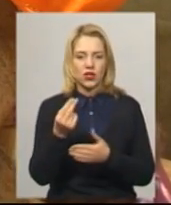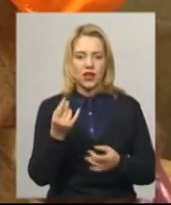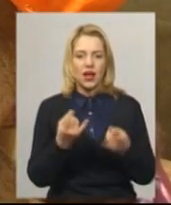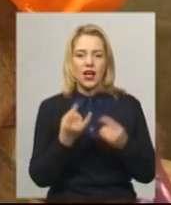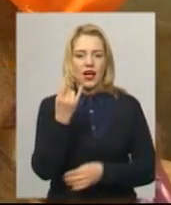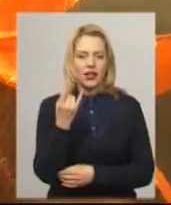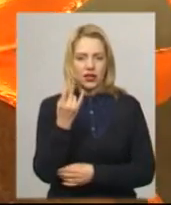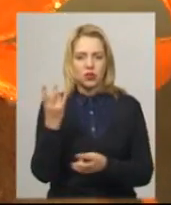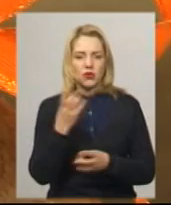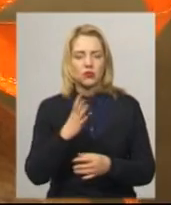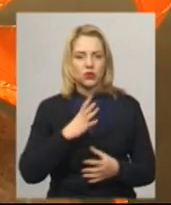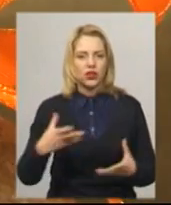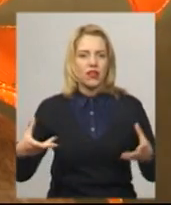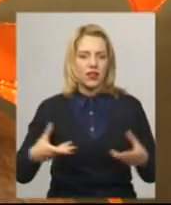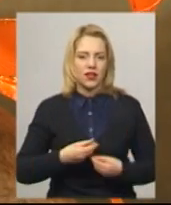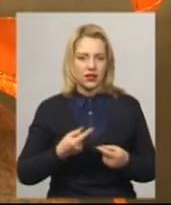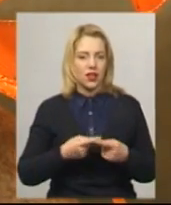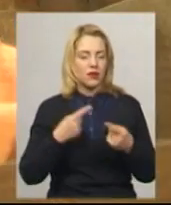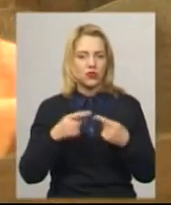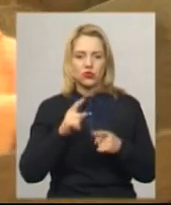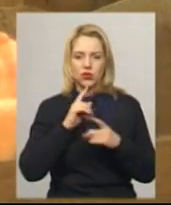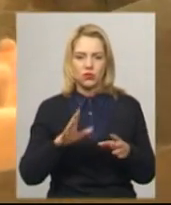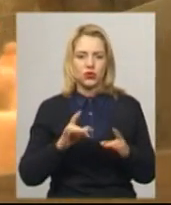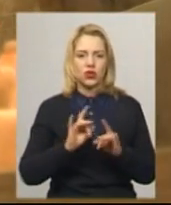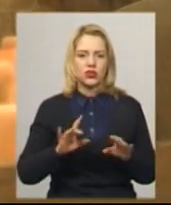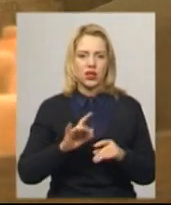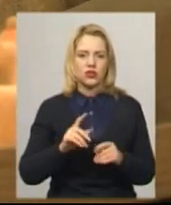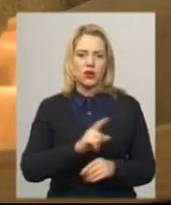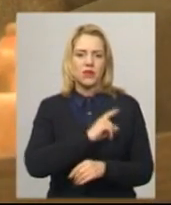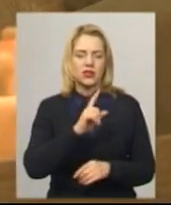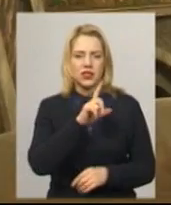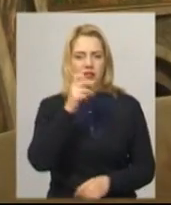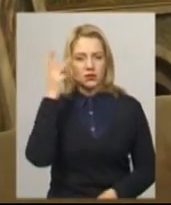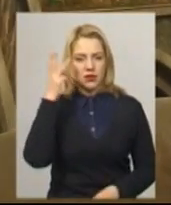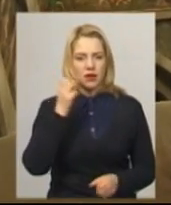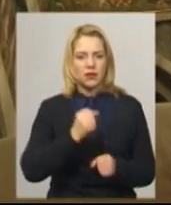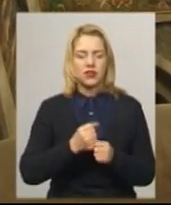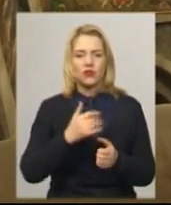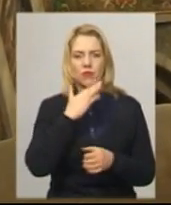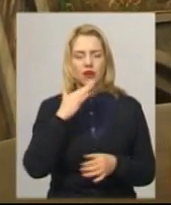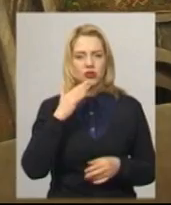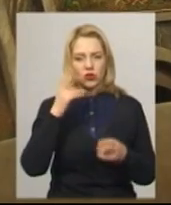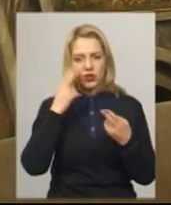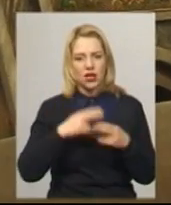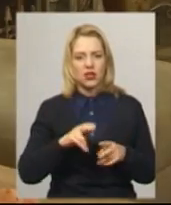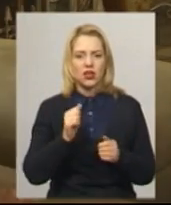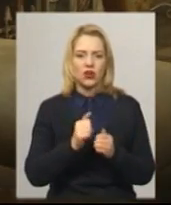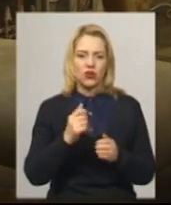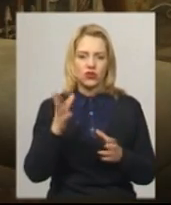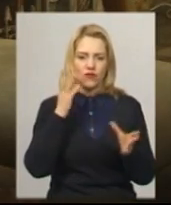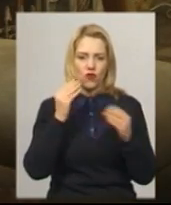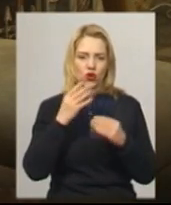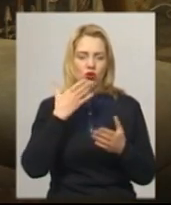натхнення, інакше нічого не вийде, переконана майстриня Ірина Кучерява з Хмельницького. Каже, працює в багатьох техніках та щоразу у своїй є нові.